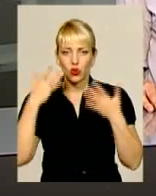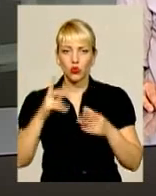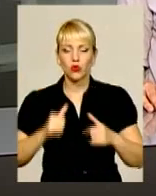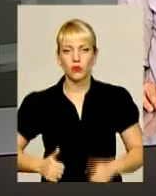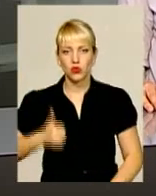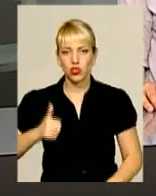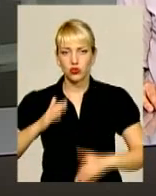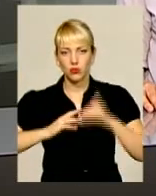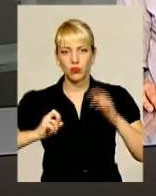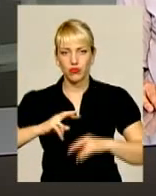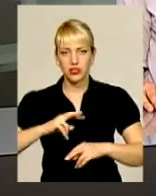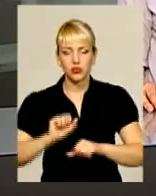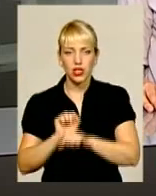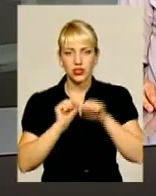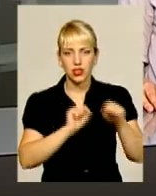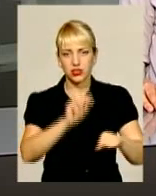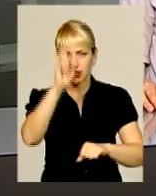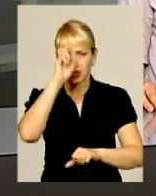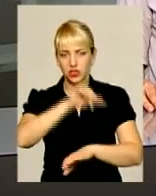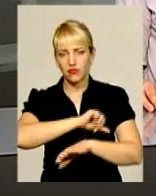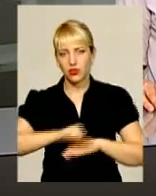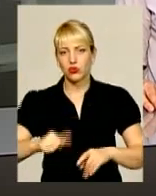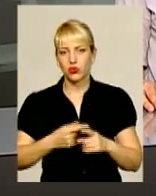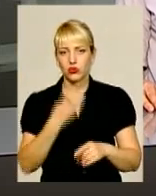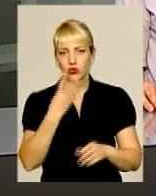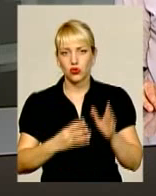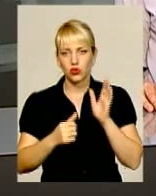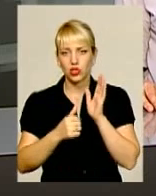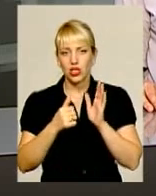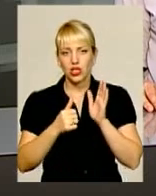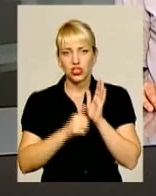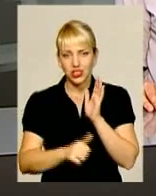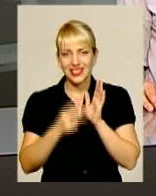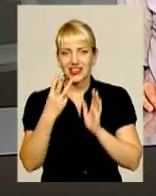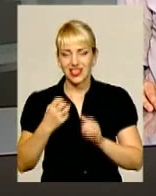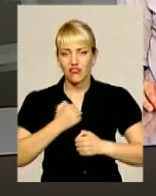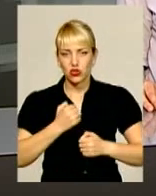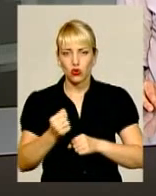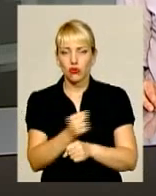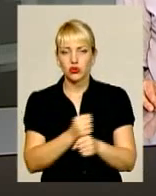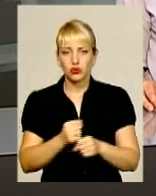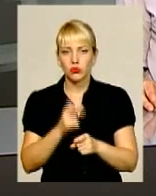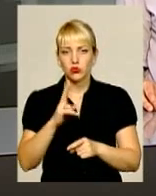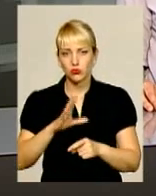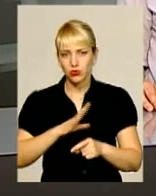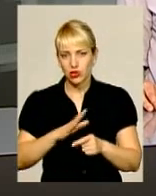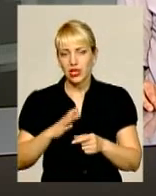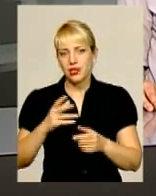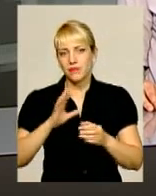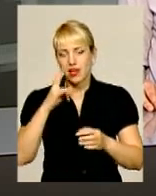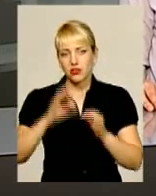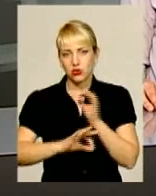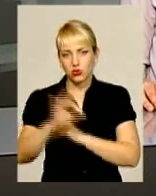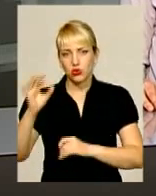професію захисника державних кордонів. Серед них 63 військовослужбовці, які зі зброєю в руках боронили східні